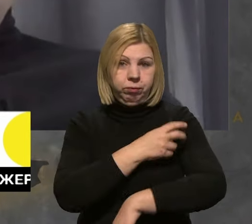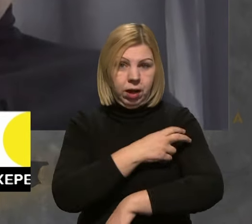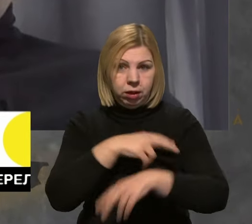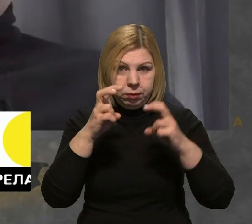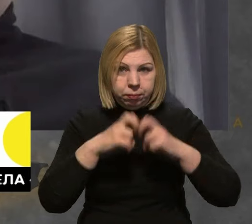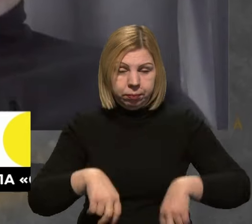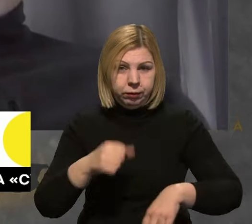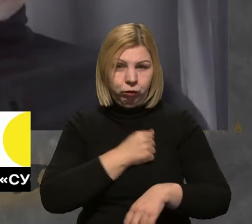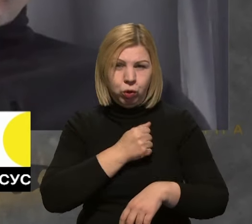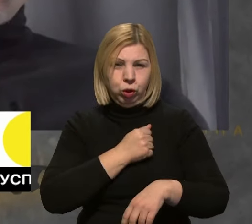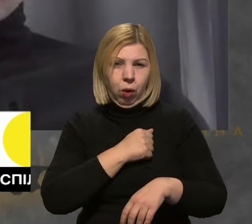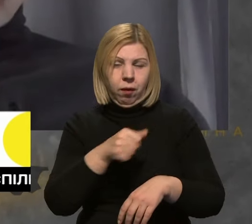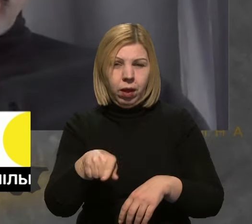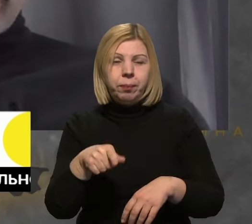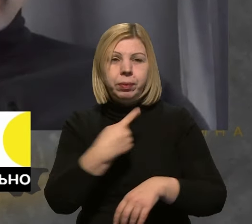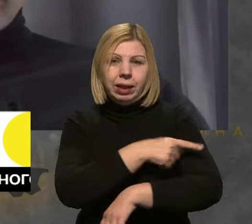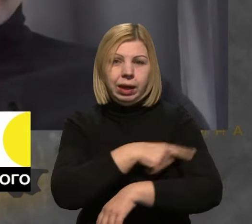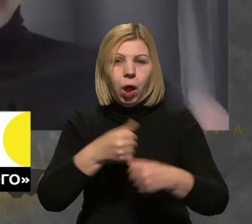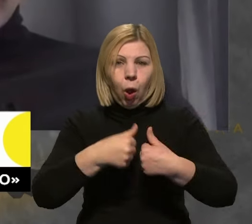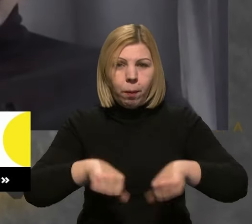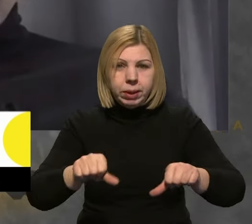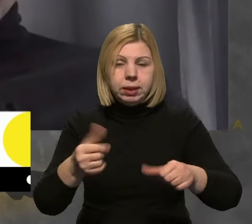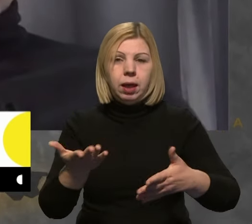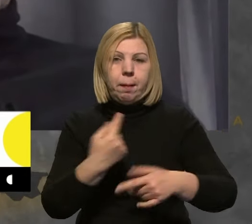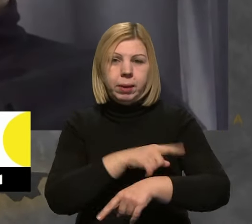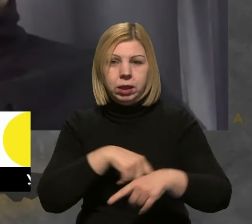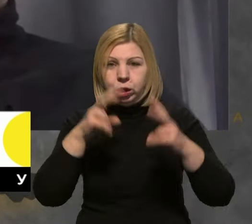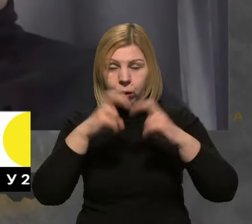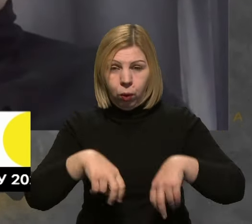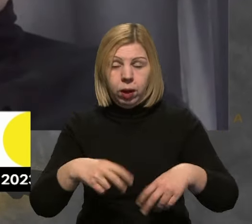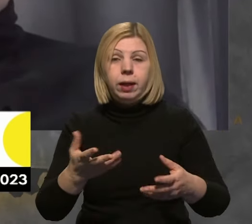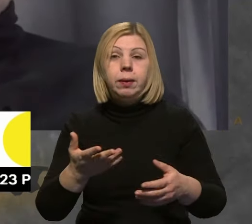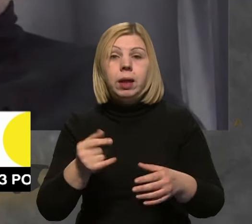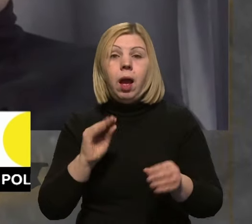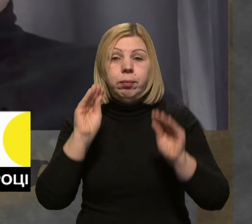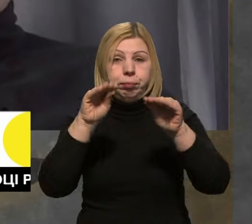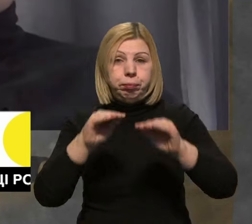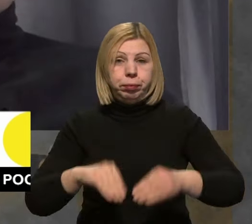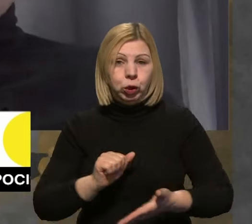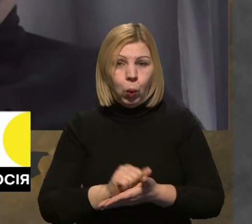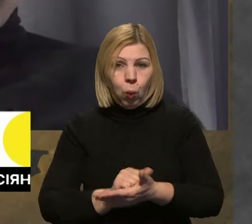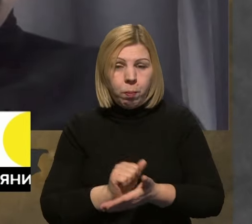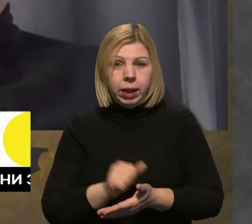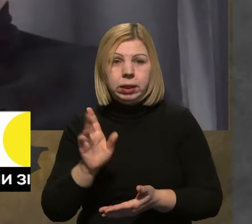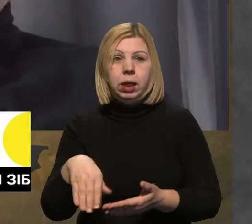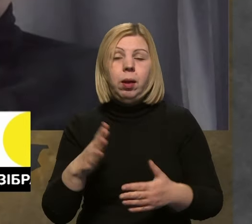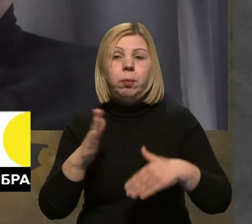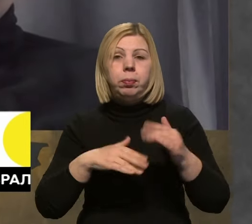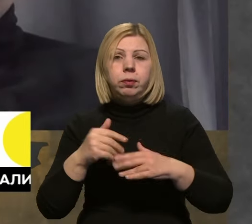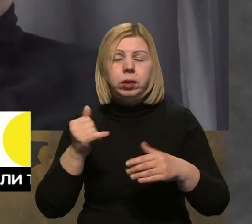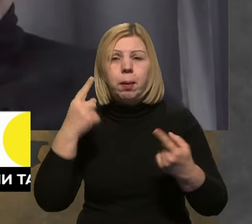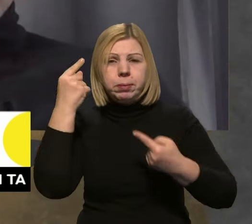військову лікарську комісію, власне, медичний огляд, заповнити всі документи, оформити професійно